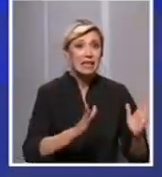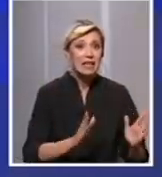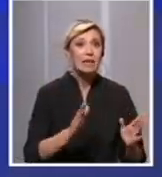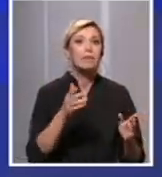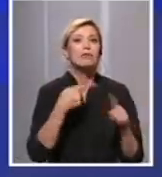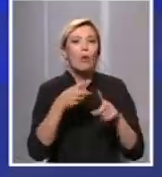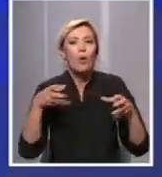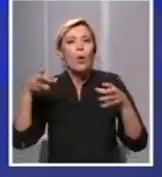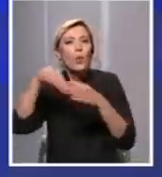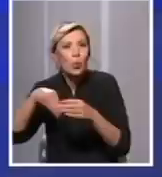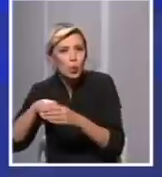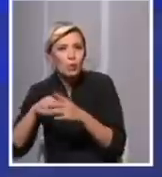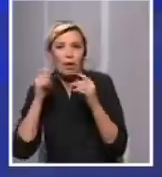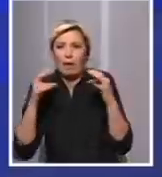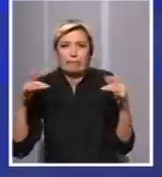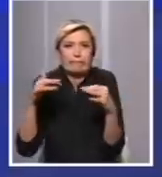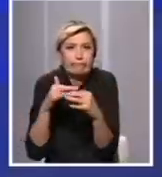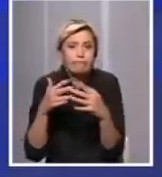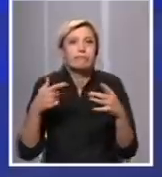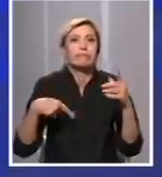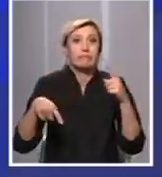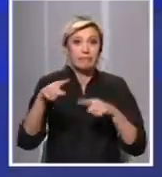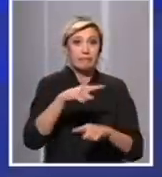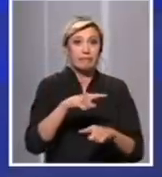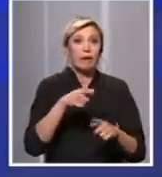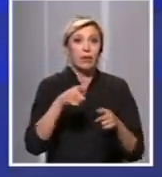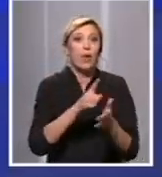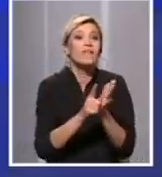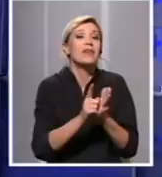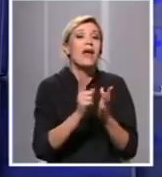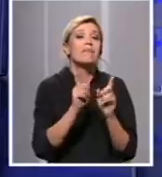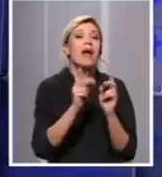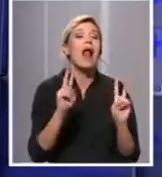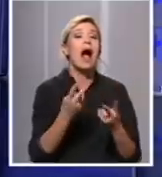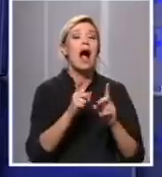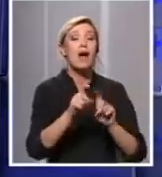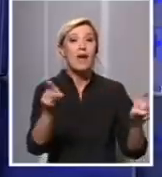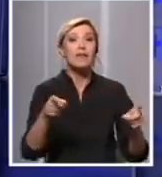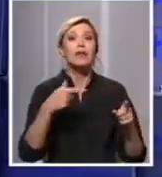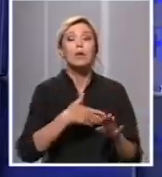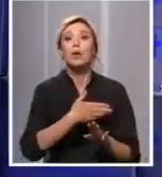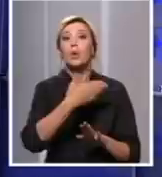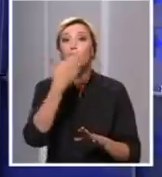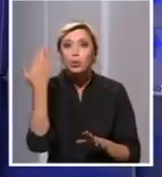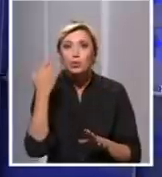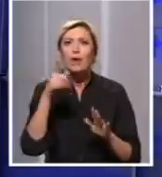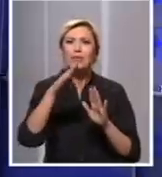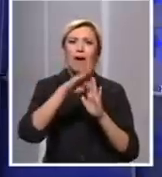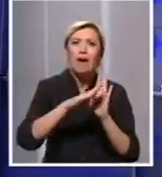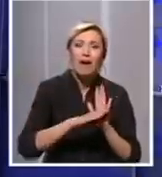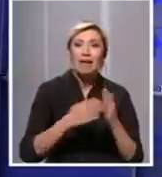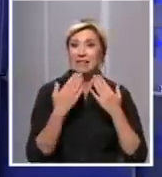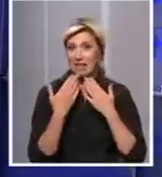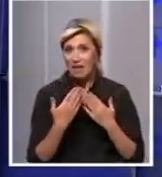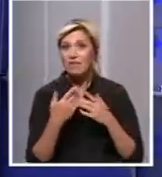zatvorenim prostorima, uopšte tada je njihova sezona i uspeli smo tim restriktivnim merema